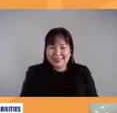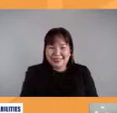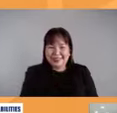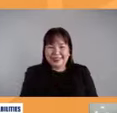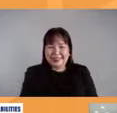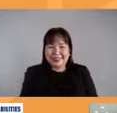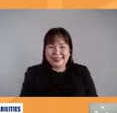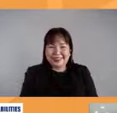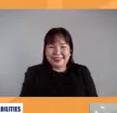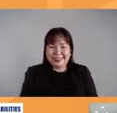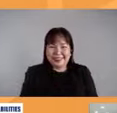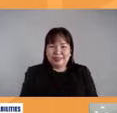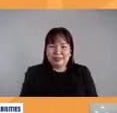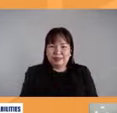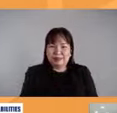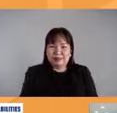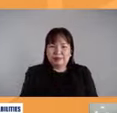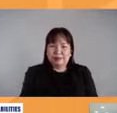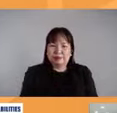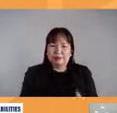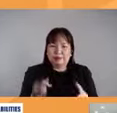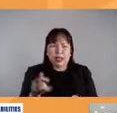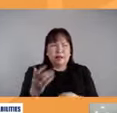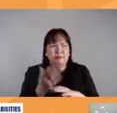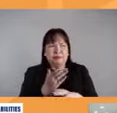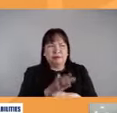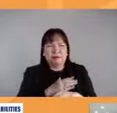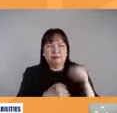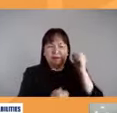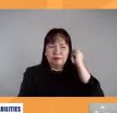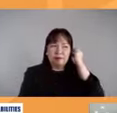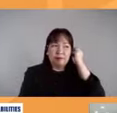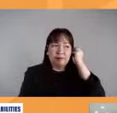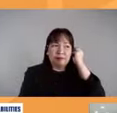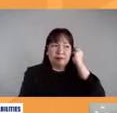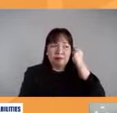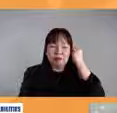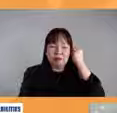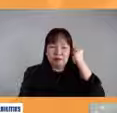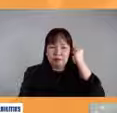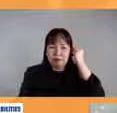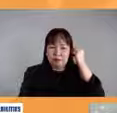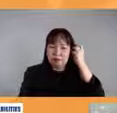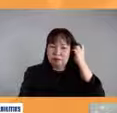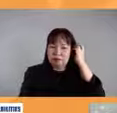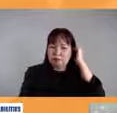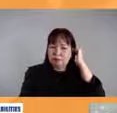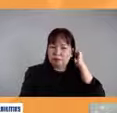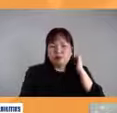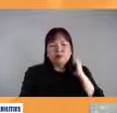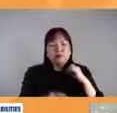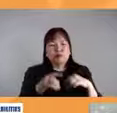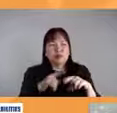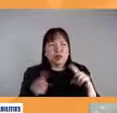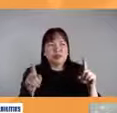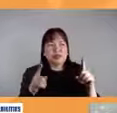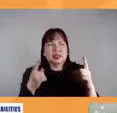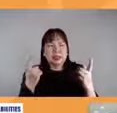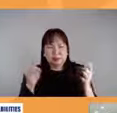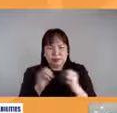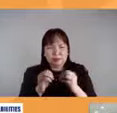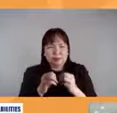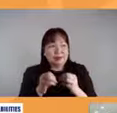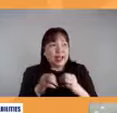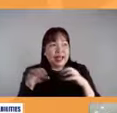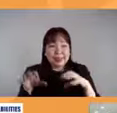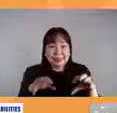may improvement naman pero marami pa marami pa dapat